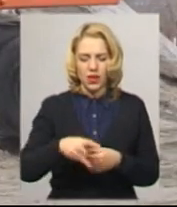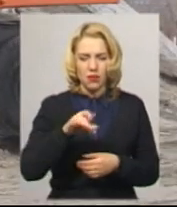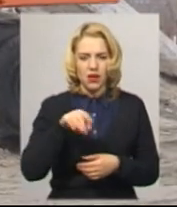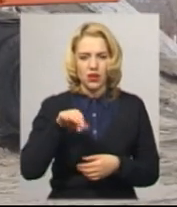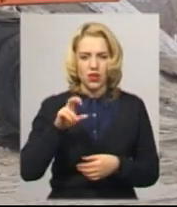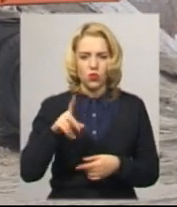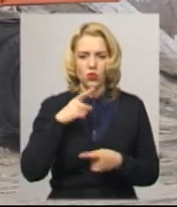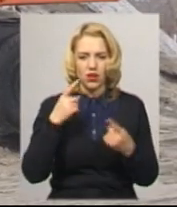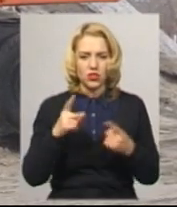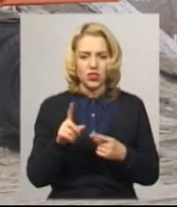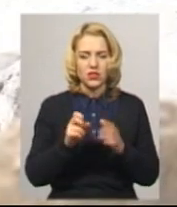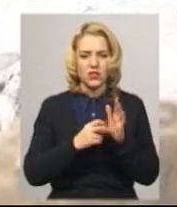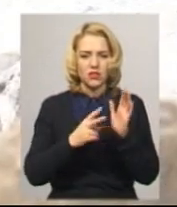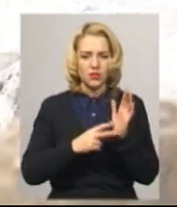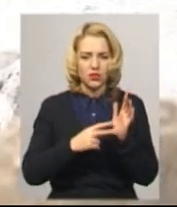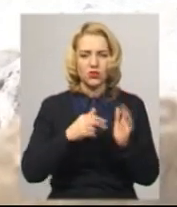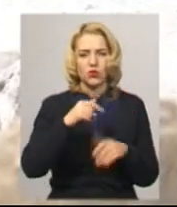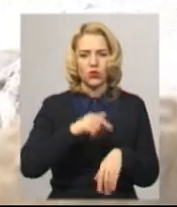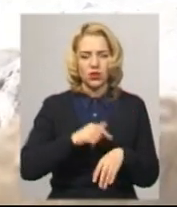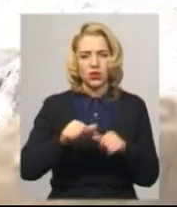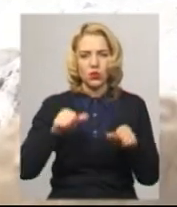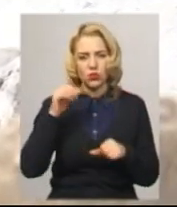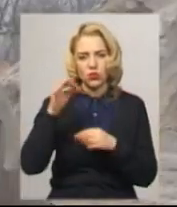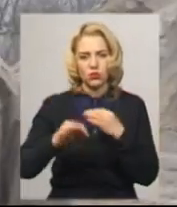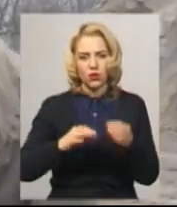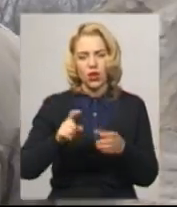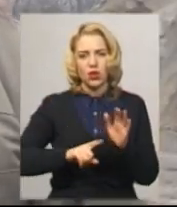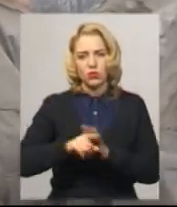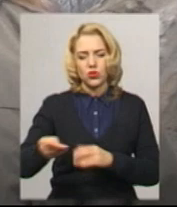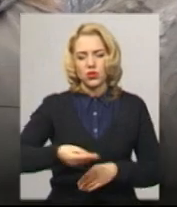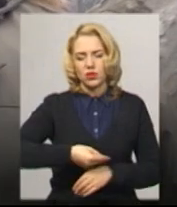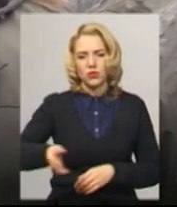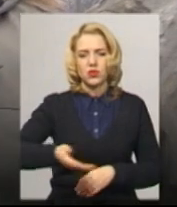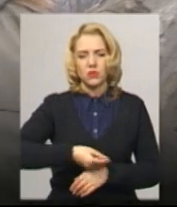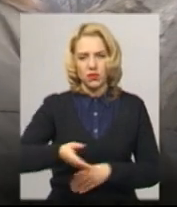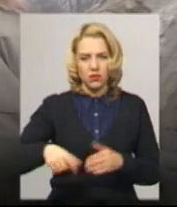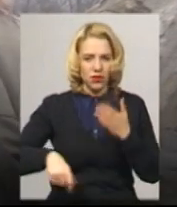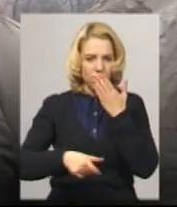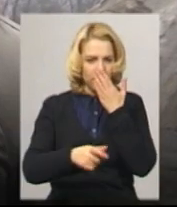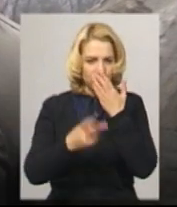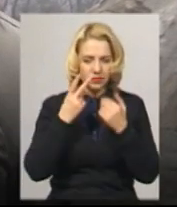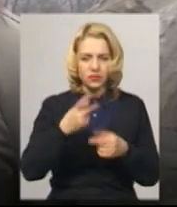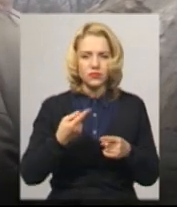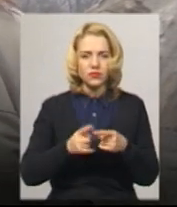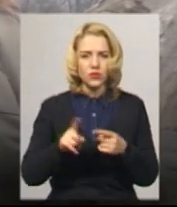каже, з 18-ї години минулої доби почали присипати дороги від ожеледиці. Виходячи з того, що ожеледиться,